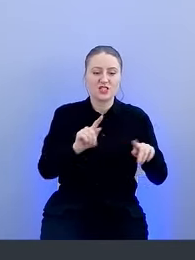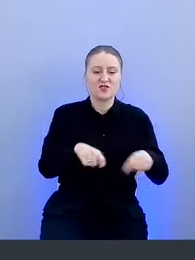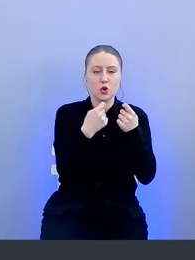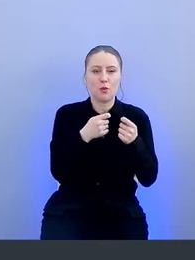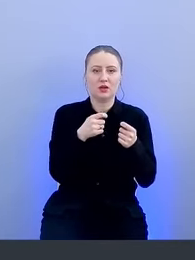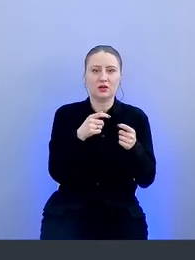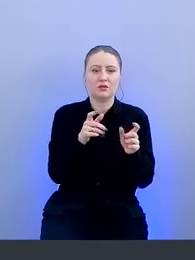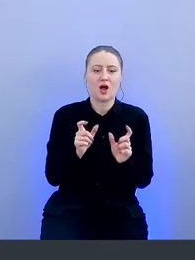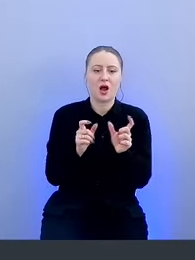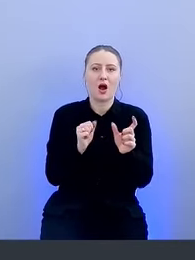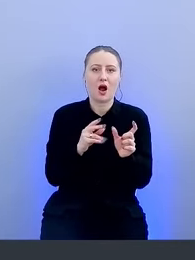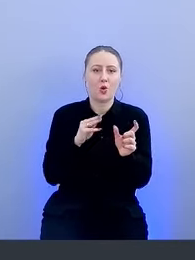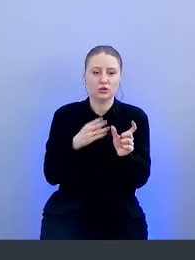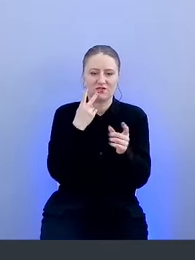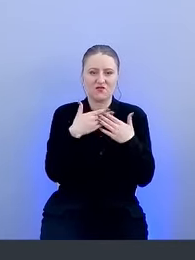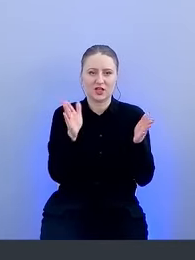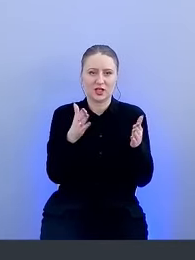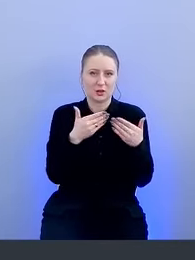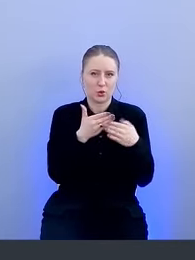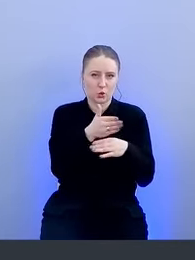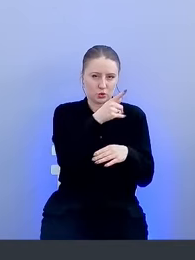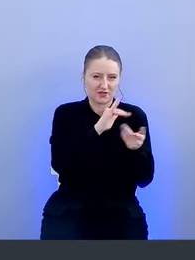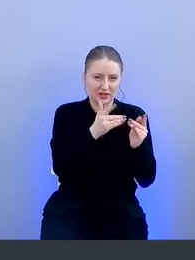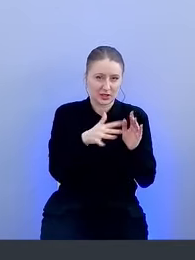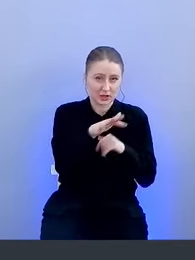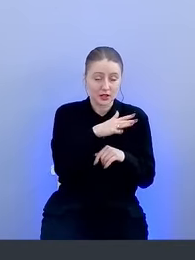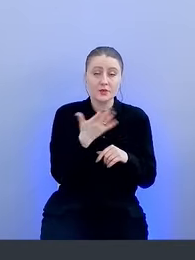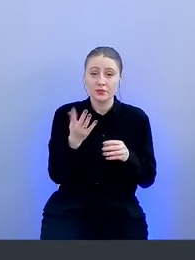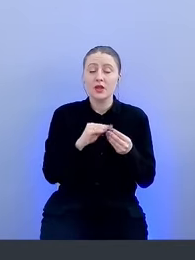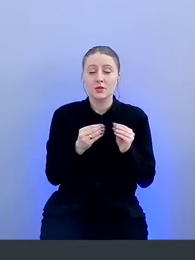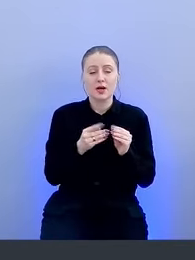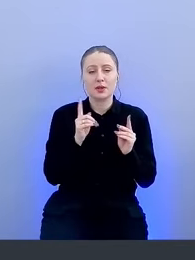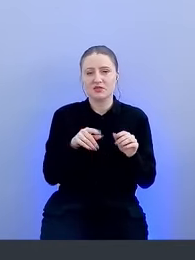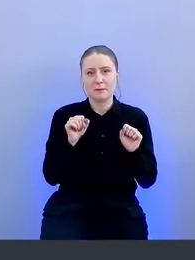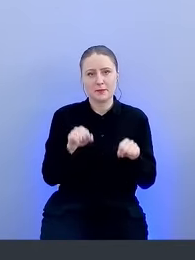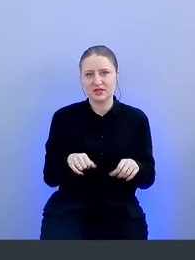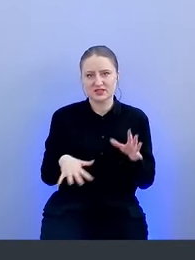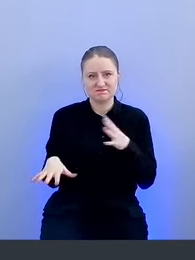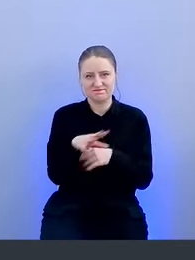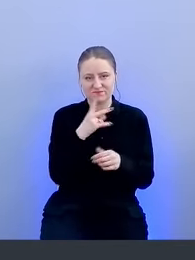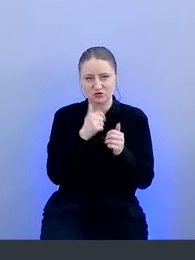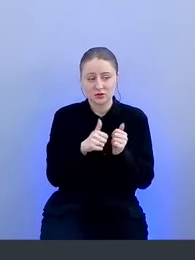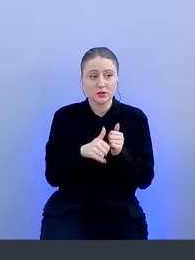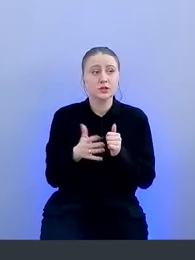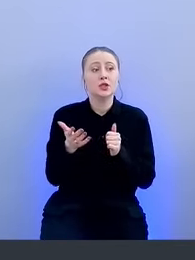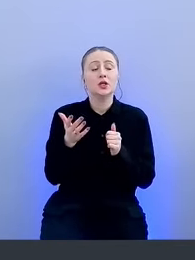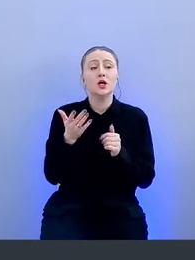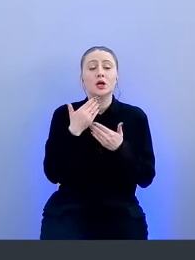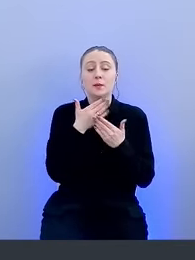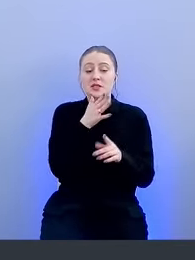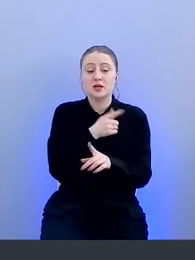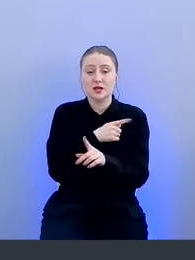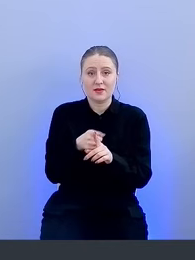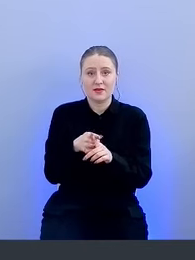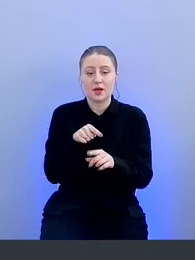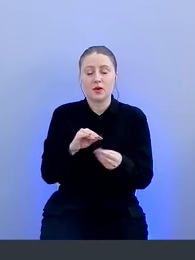которые находятся в открытом доступе в интернете. Проблема имеет массовый характер. В последнее время она